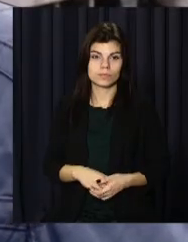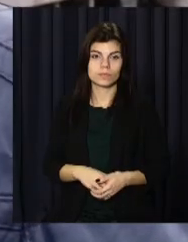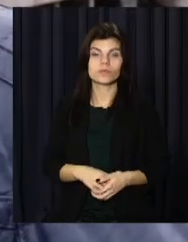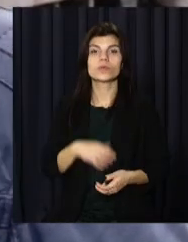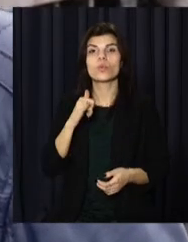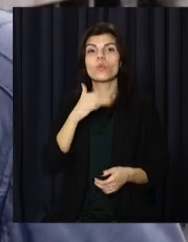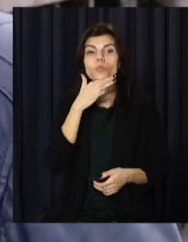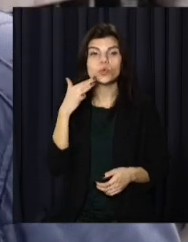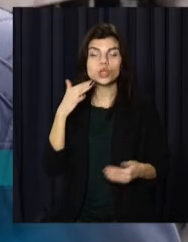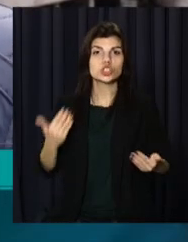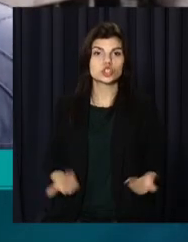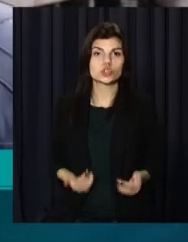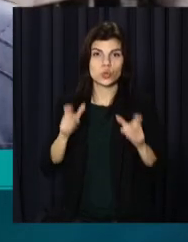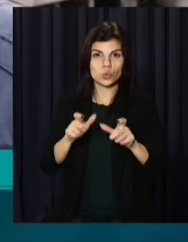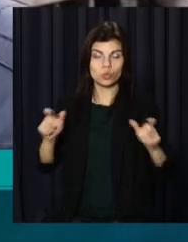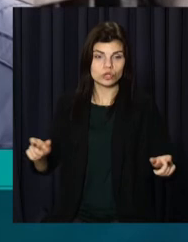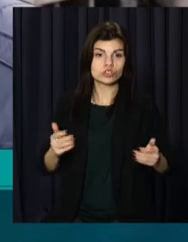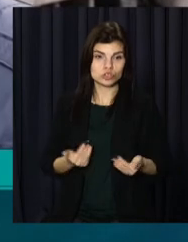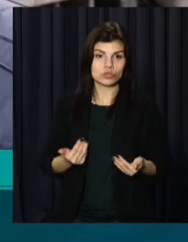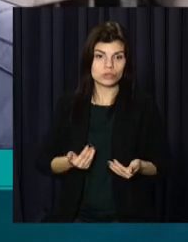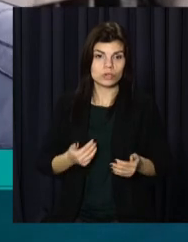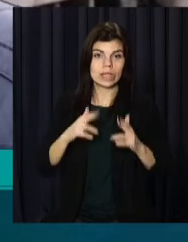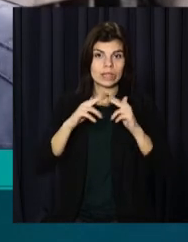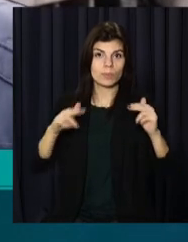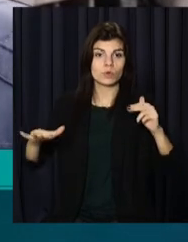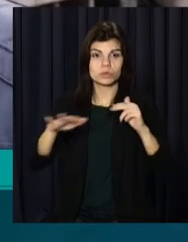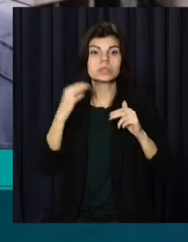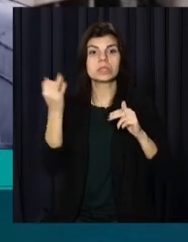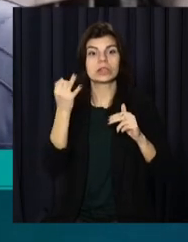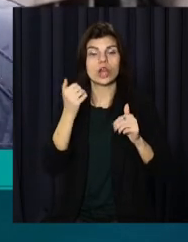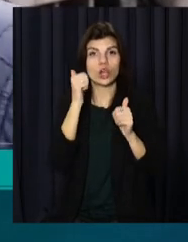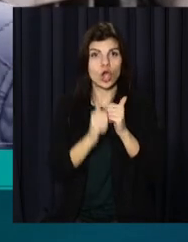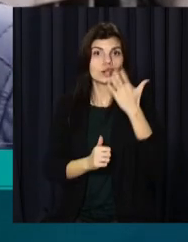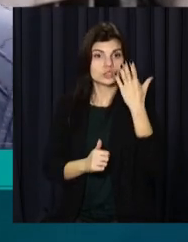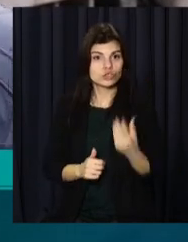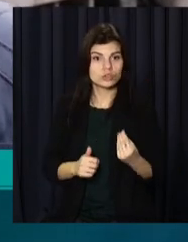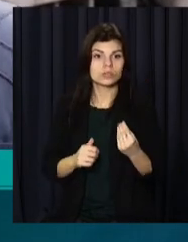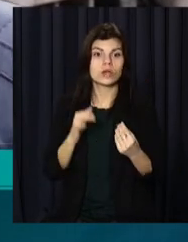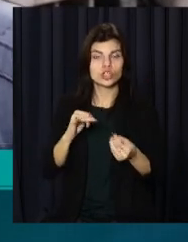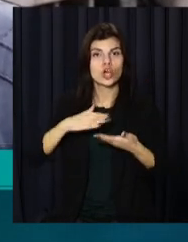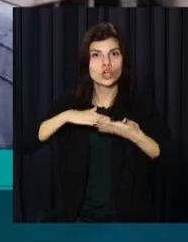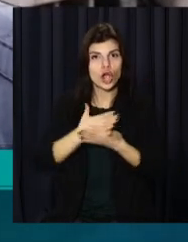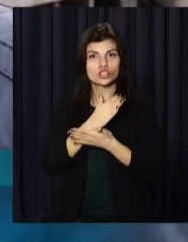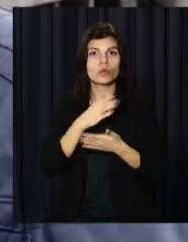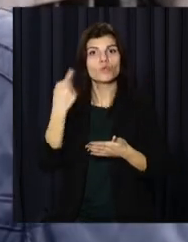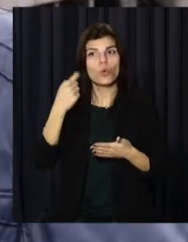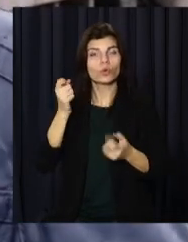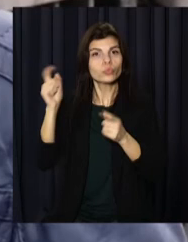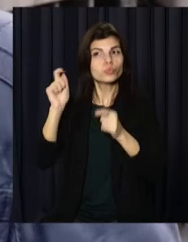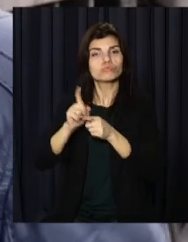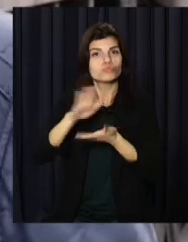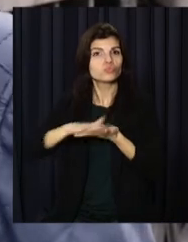Многих жителів, жителів міста Дніпропетровська інтересують ежедневний і качовий вивоз. Для цього